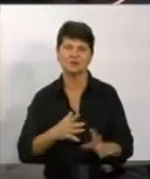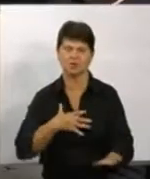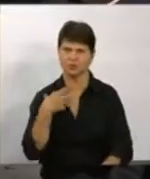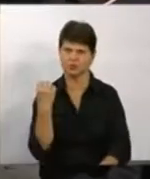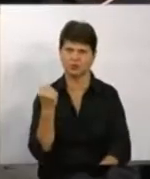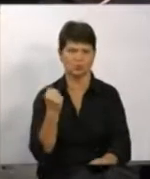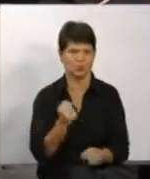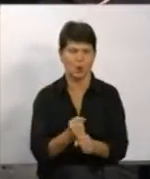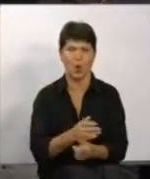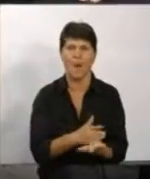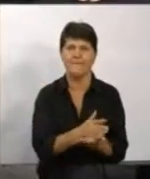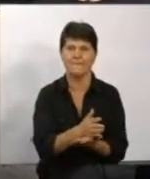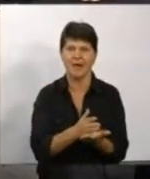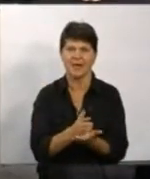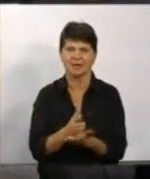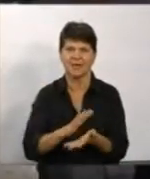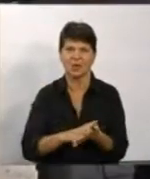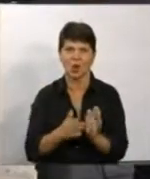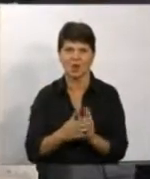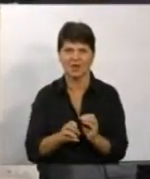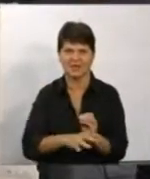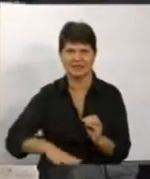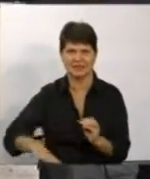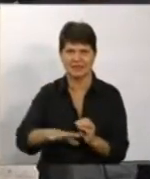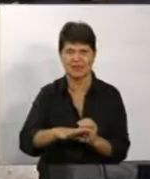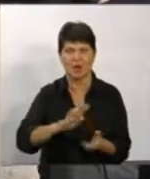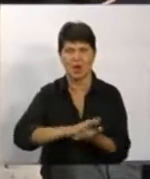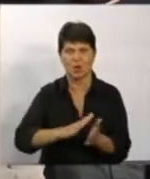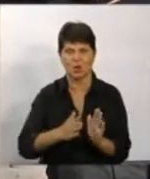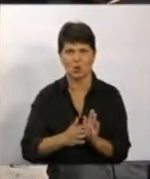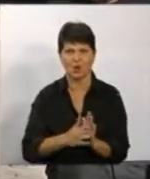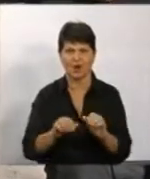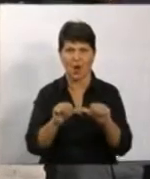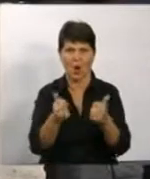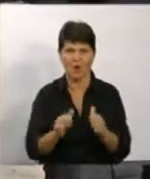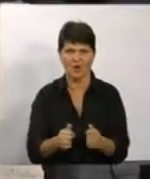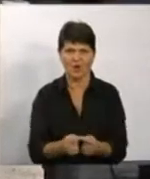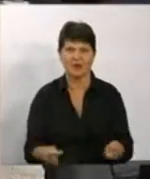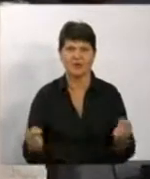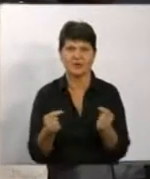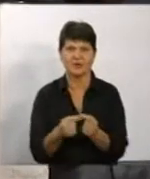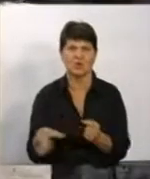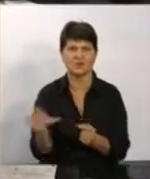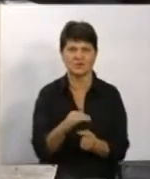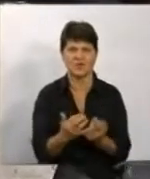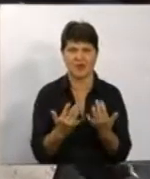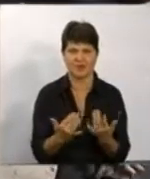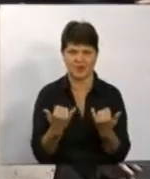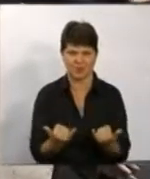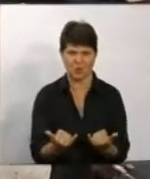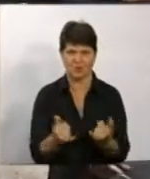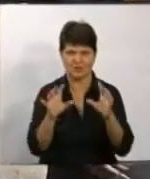межах діючих договорів оренди землі. Договори за оформлені у відповідності до всіх вимог чинного